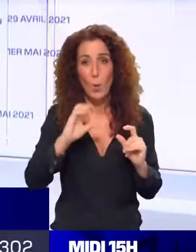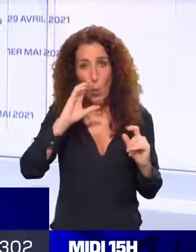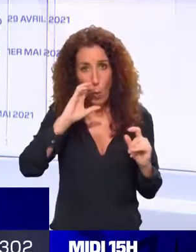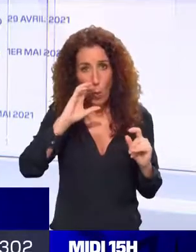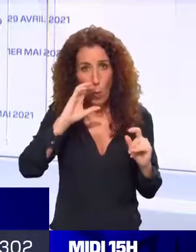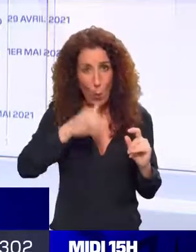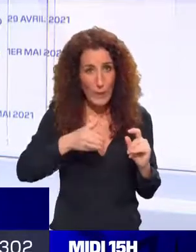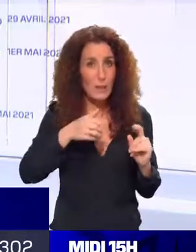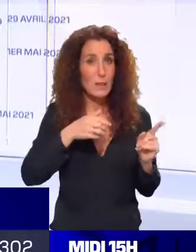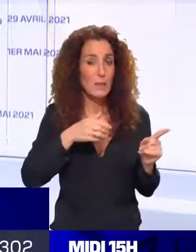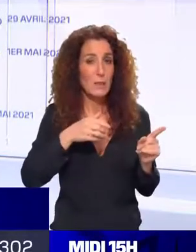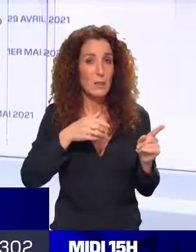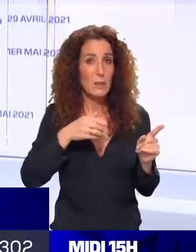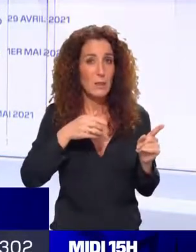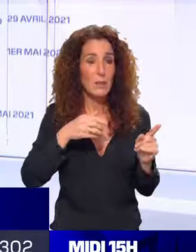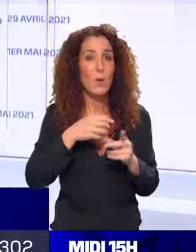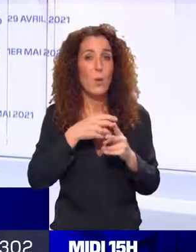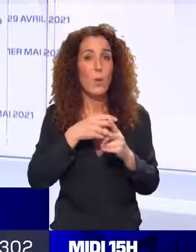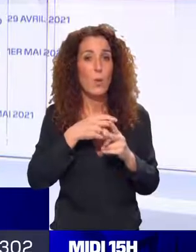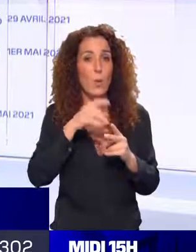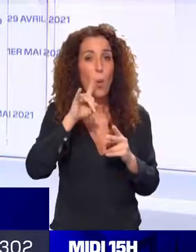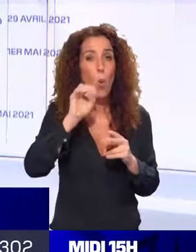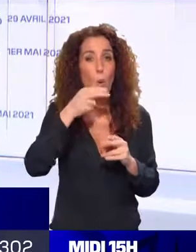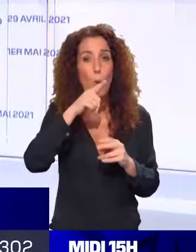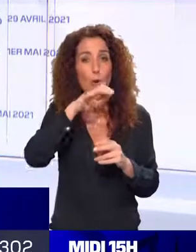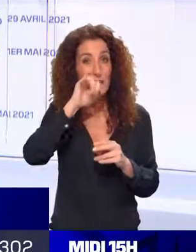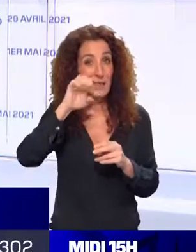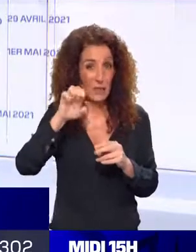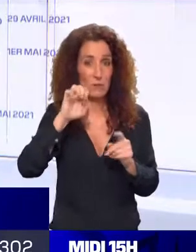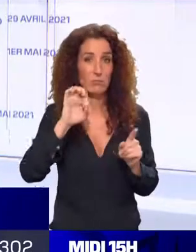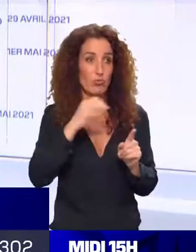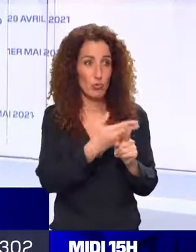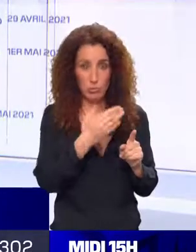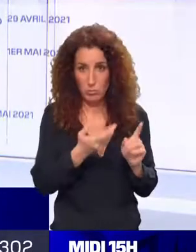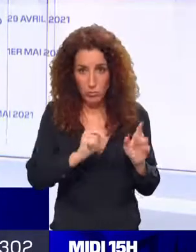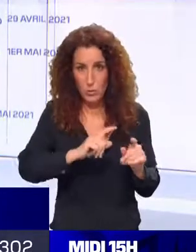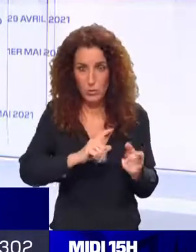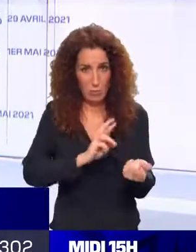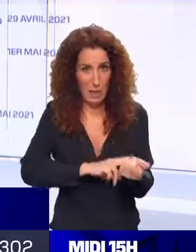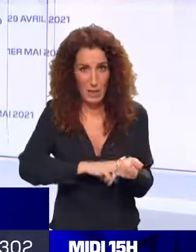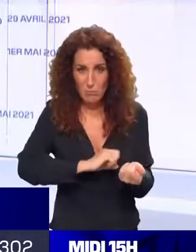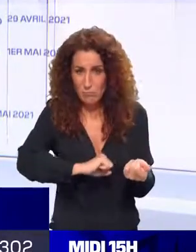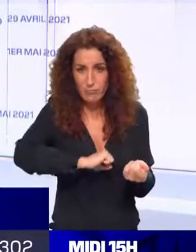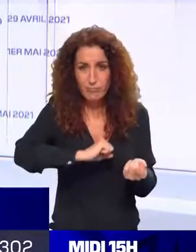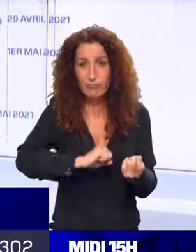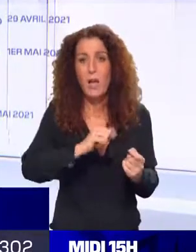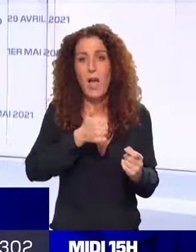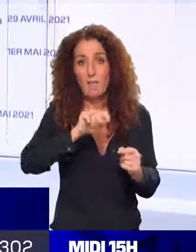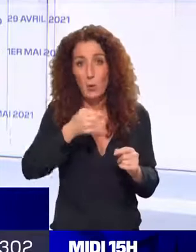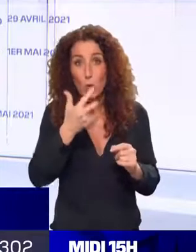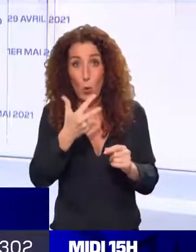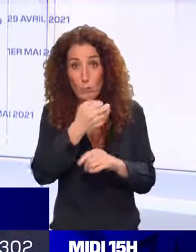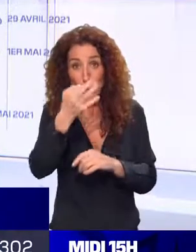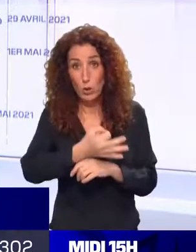le plus rapidement aujourd'hui. À savoir que sur 7 jours glissants, quotidiennement, le pays a injecté des doses à 1,3